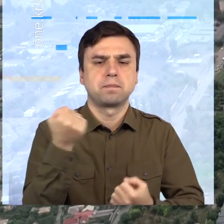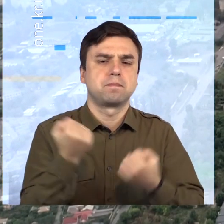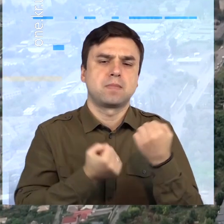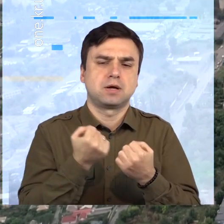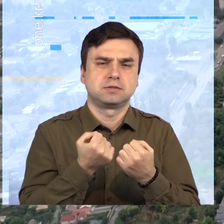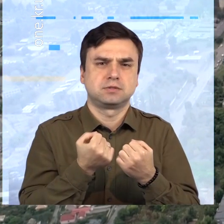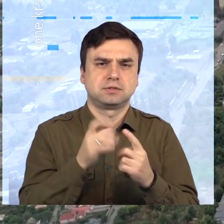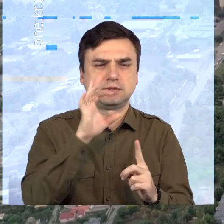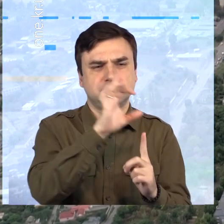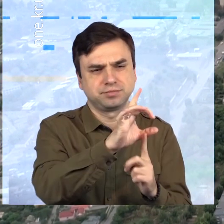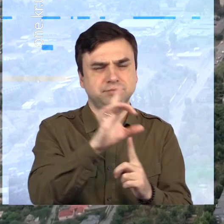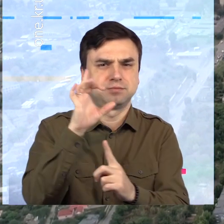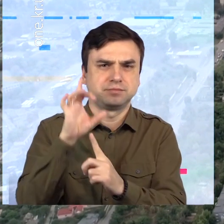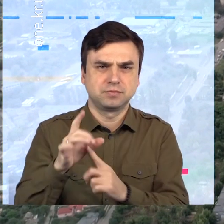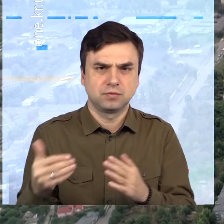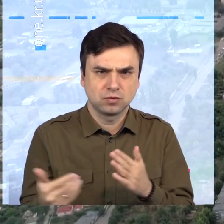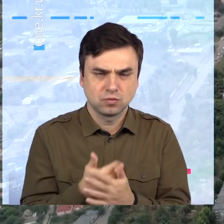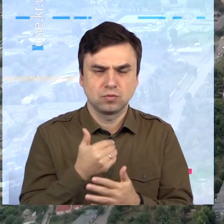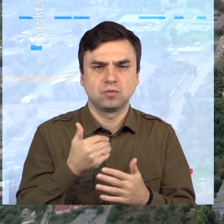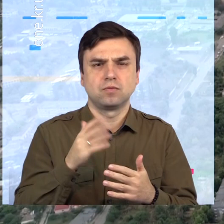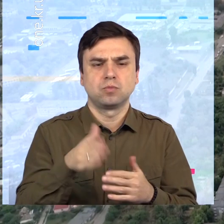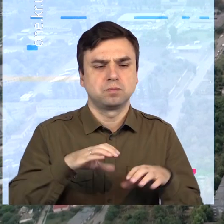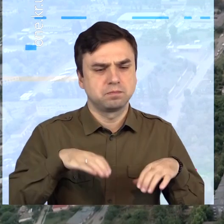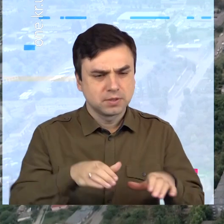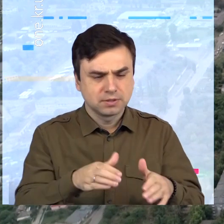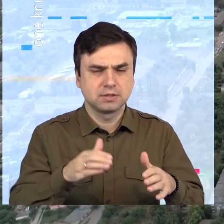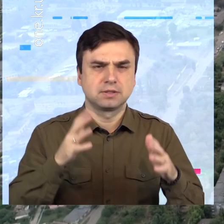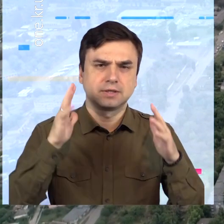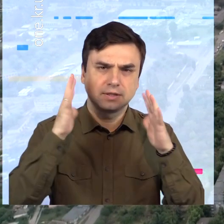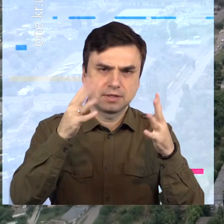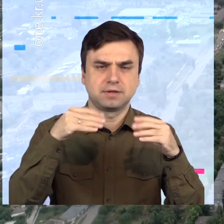плитку та висадять дерева. Кузьма Шишкін, Борис Торохтій, Перший міський.